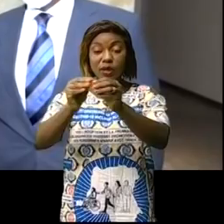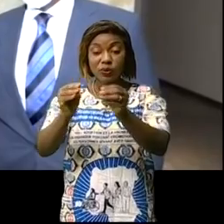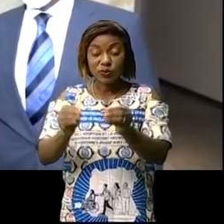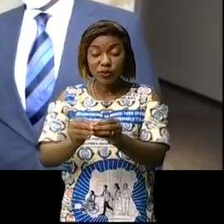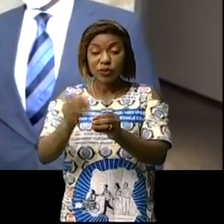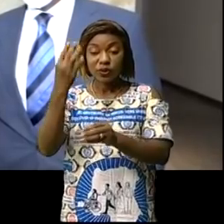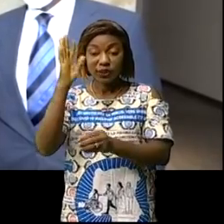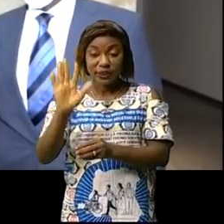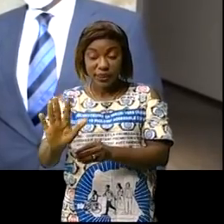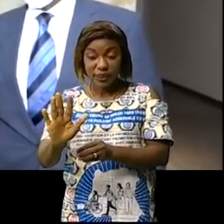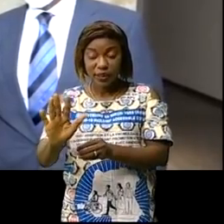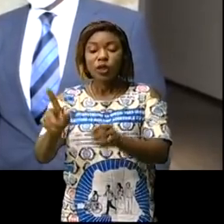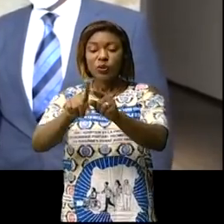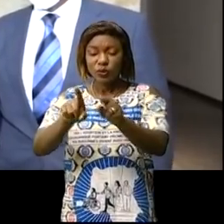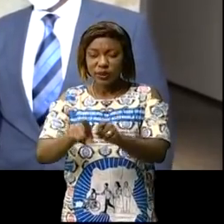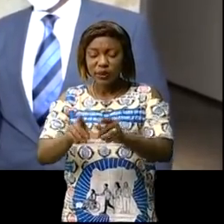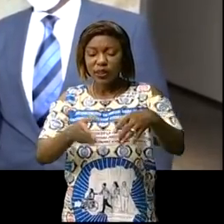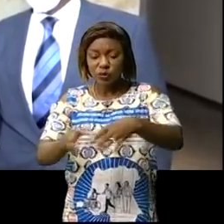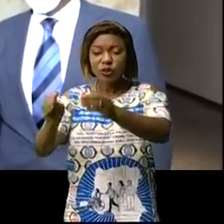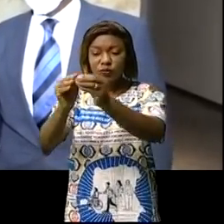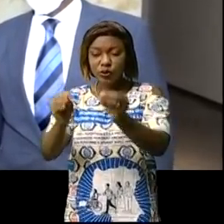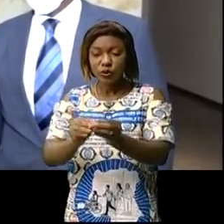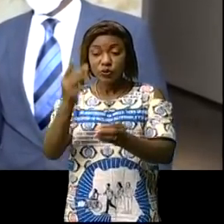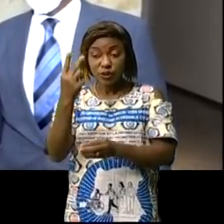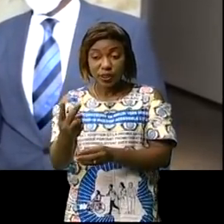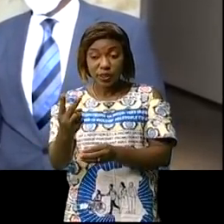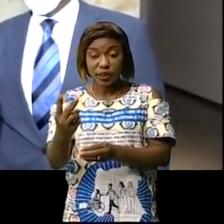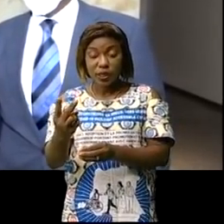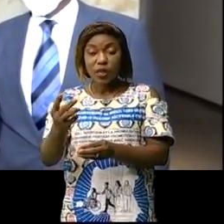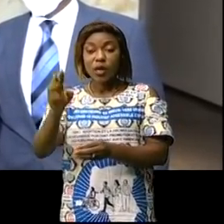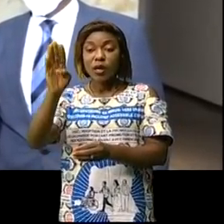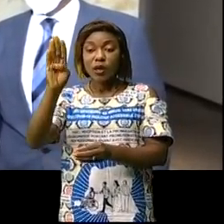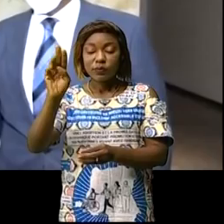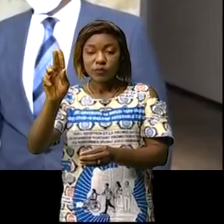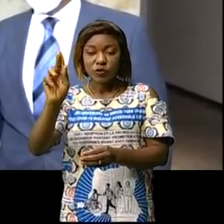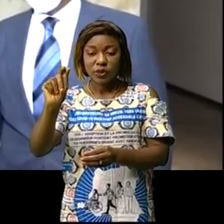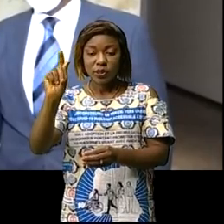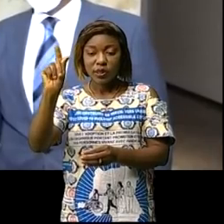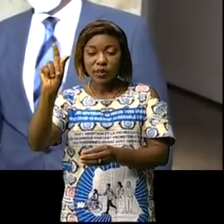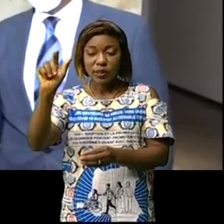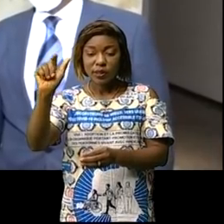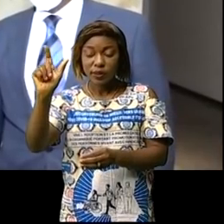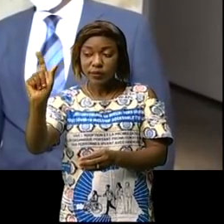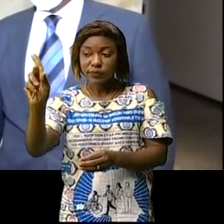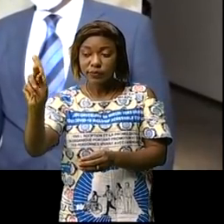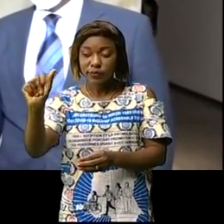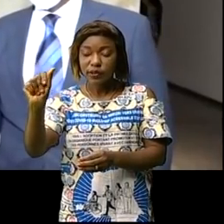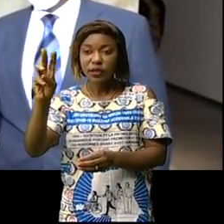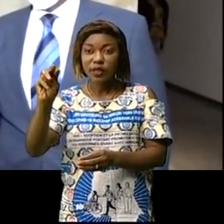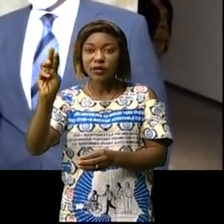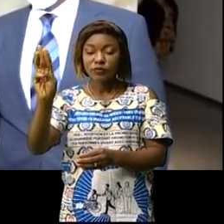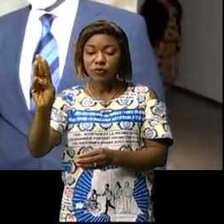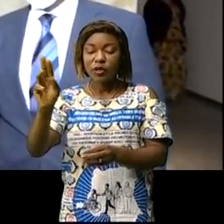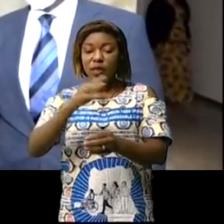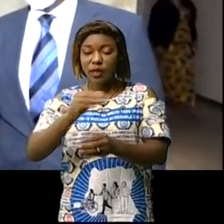jusqu'à Fizi la route nationale numéro 2 Bukavu Walungu Mwenga